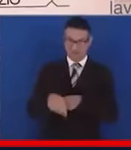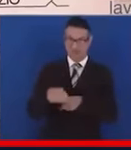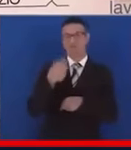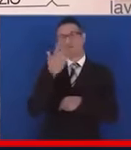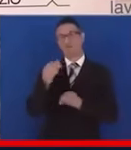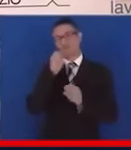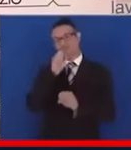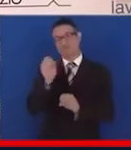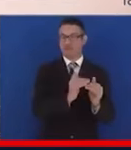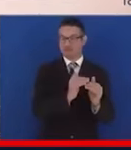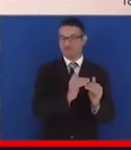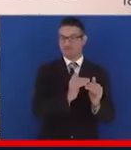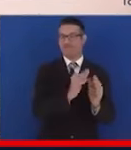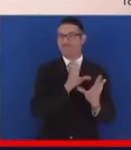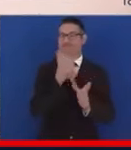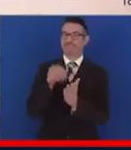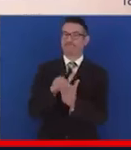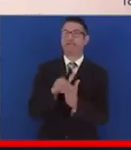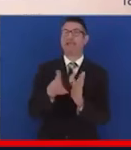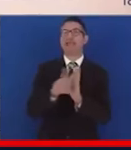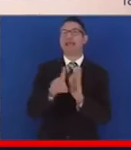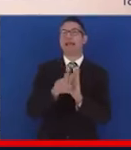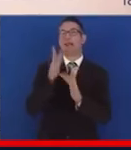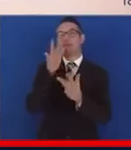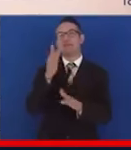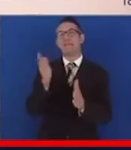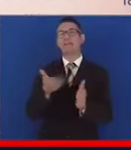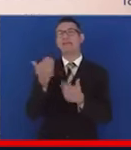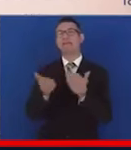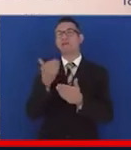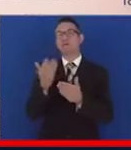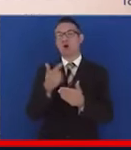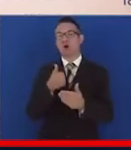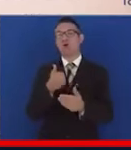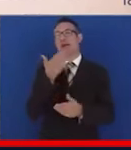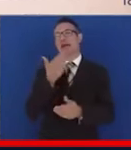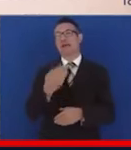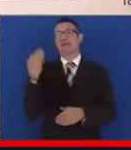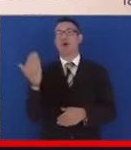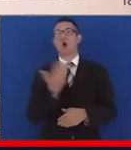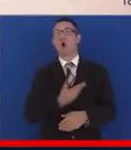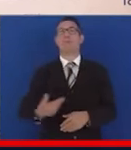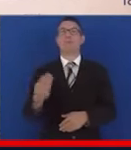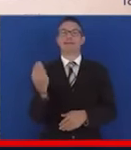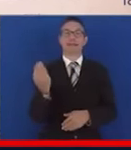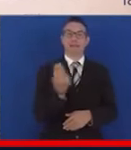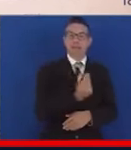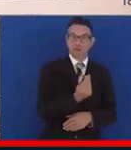fatte, atti compiuti attraverso lo strumento del commissariamento, garantire non solo investimenti ma